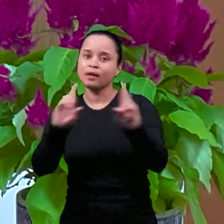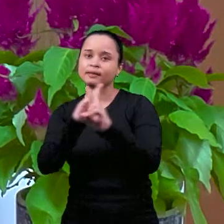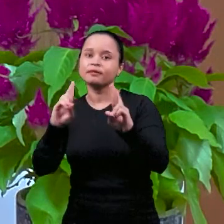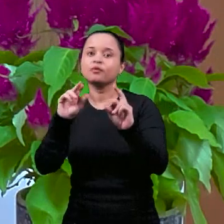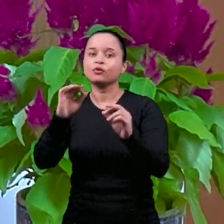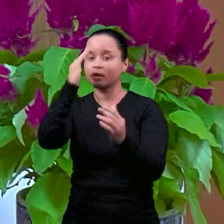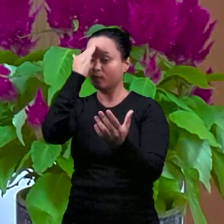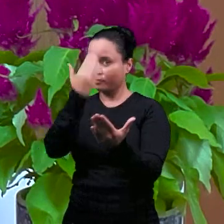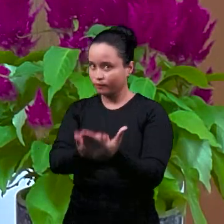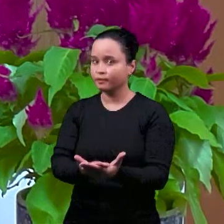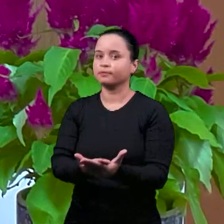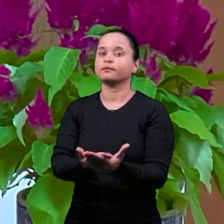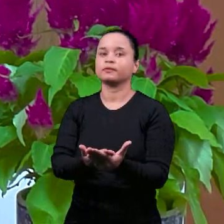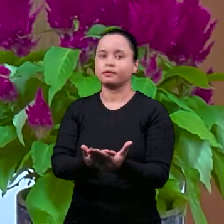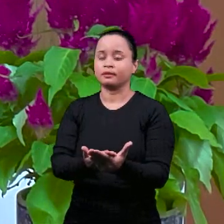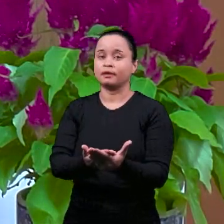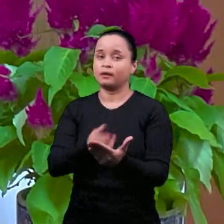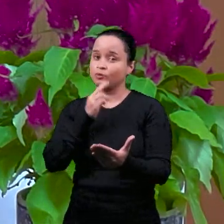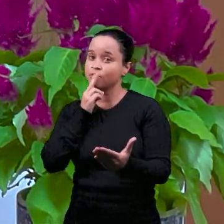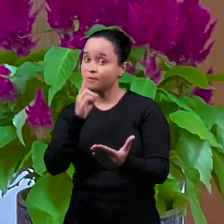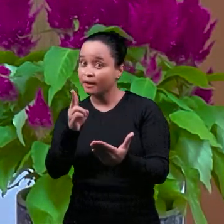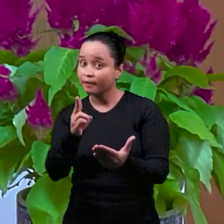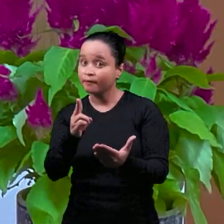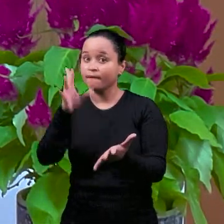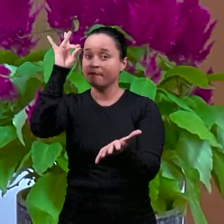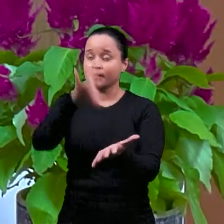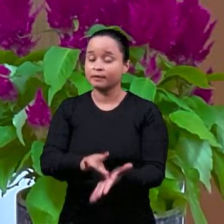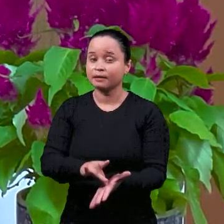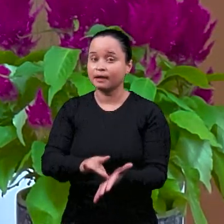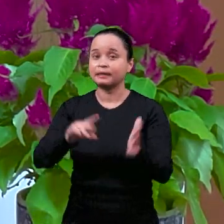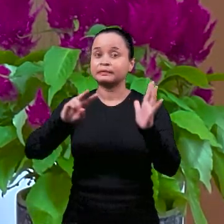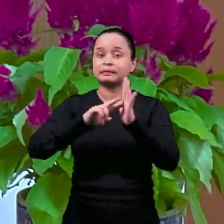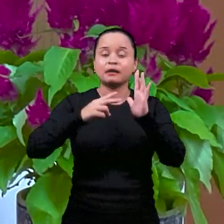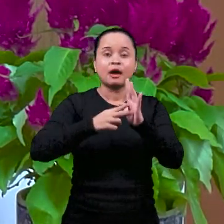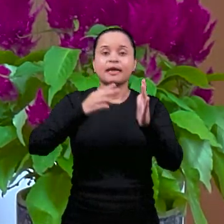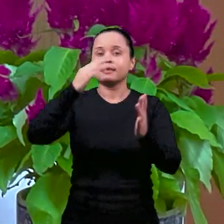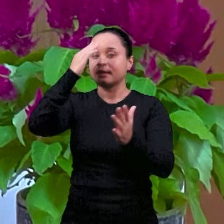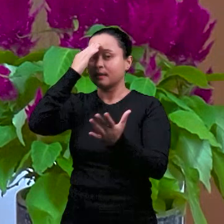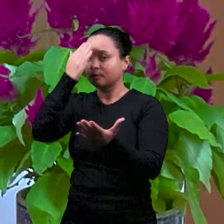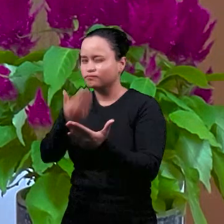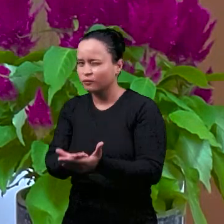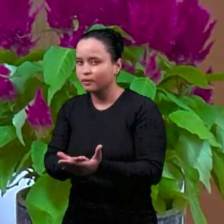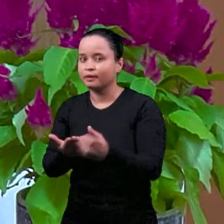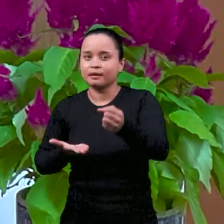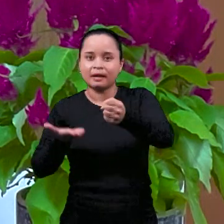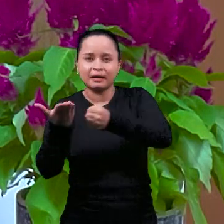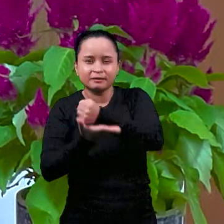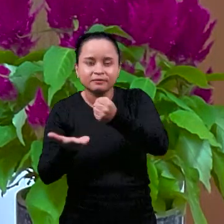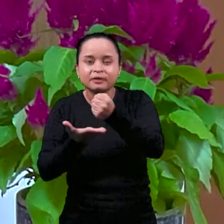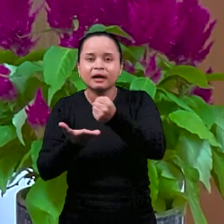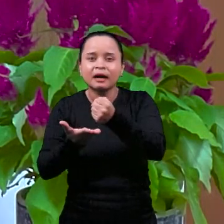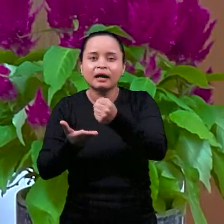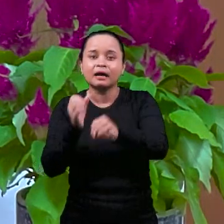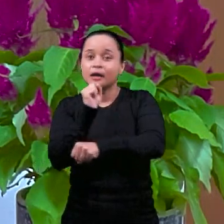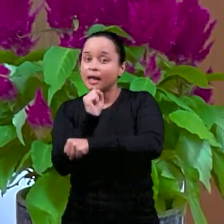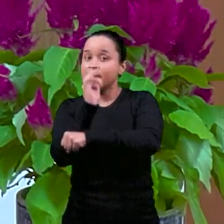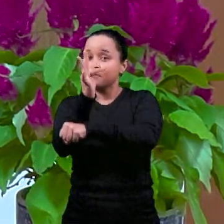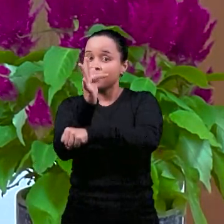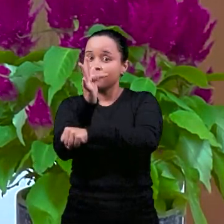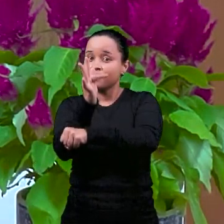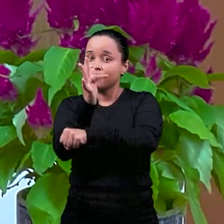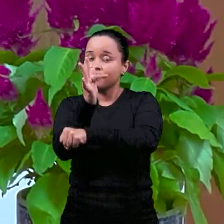доверию, доверию. Это или основание, или надежда.